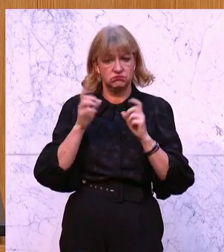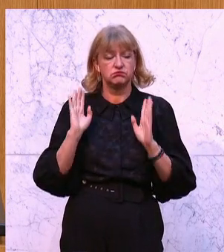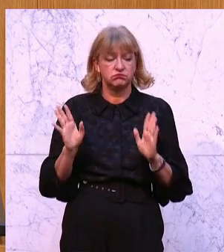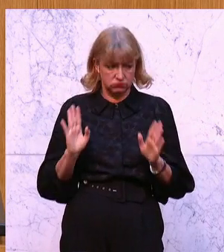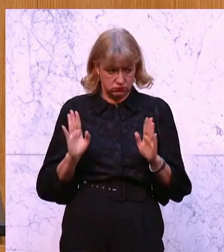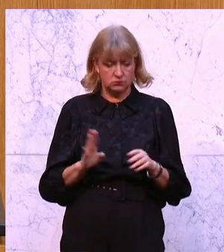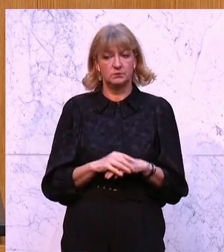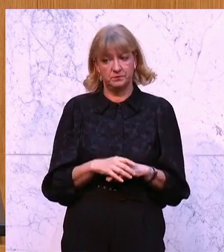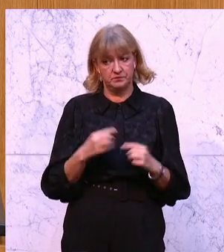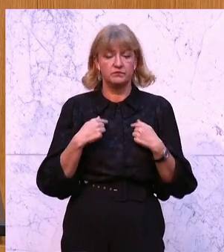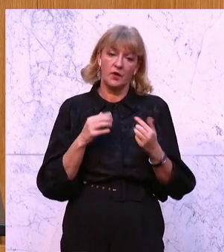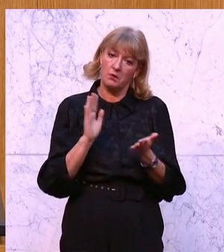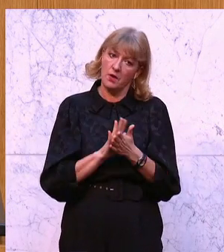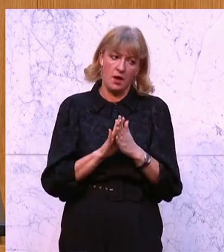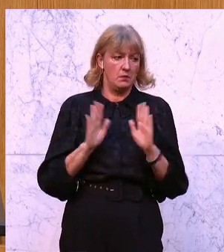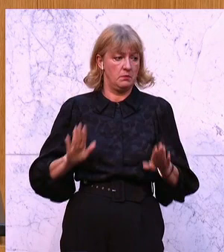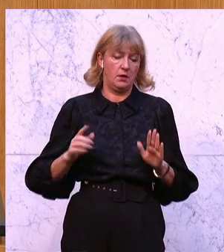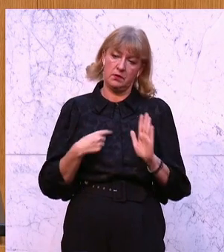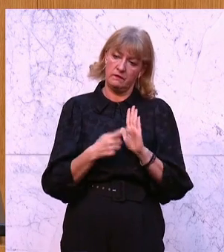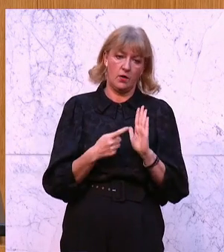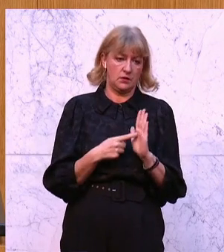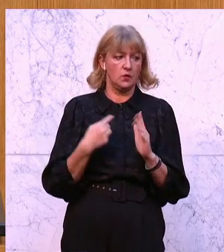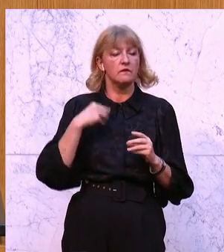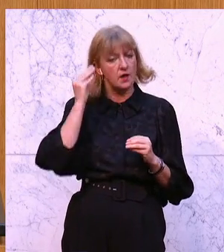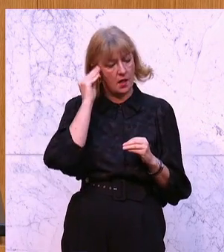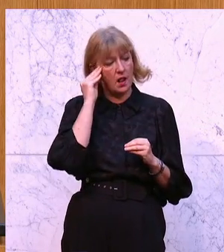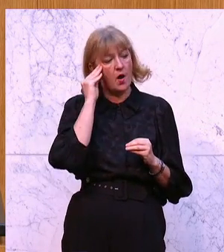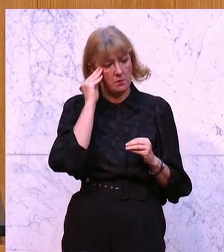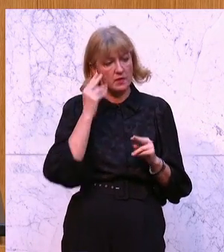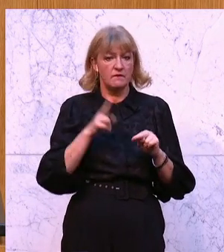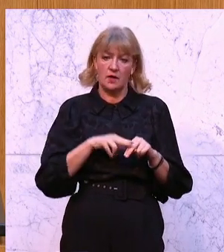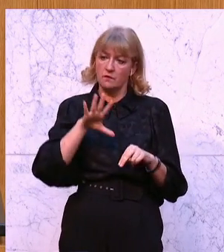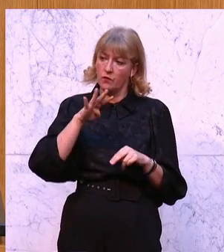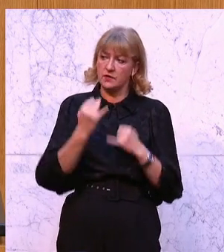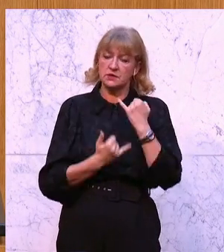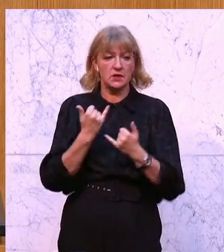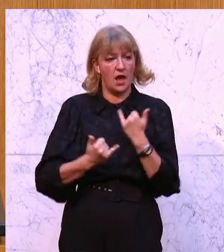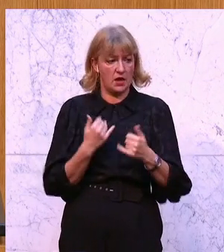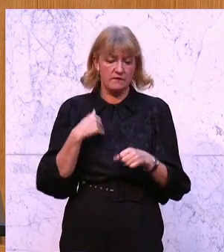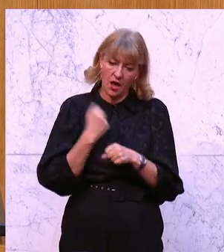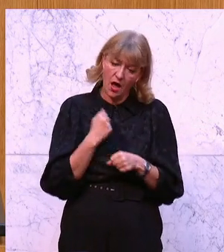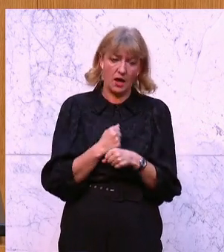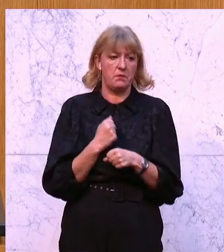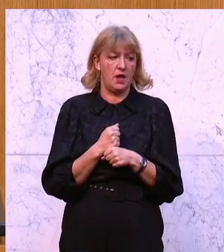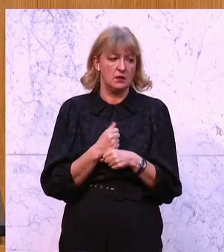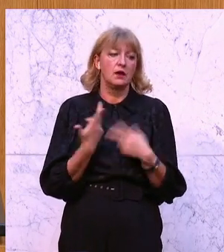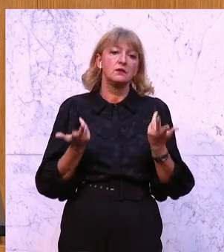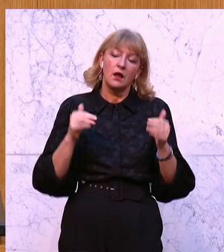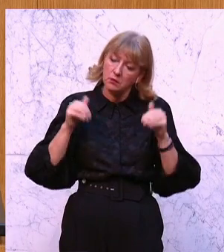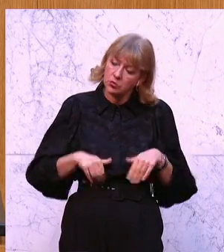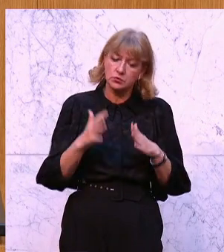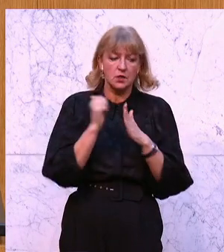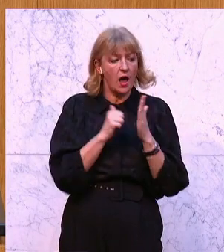wir bleiben daher bei unserer Forderung. Wir glauben einfach, wenn du 45 Jahre gearbeitet hast, dann musst du auch